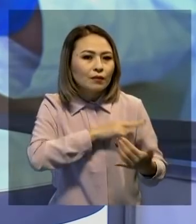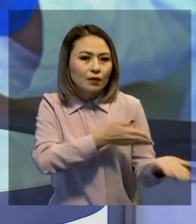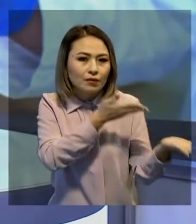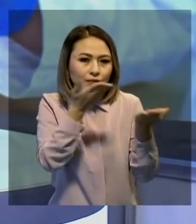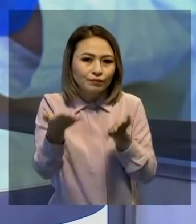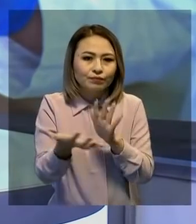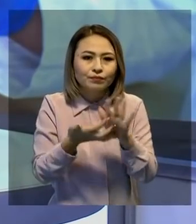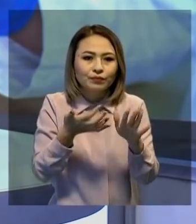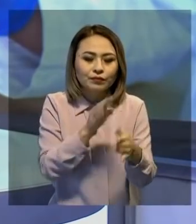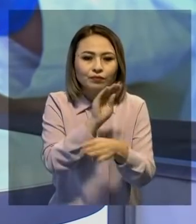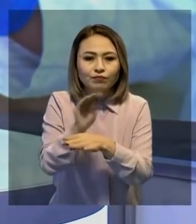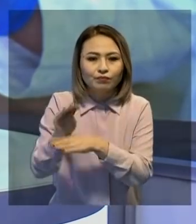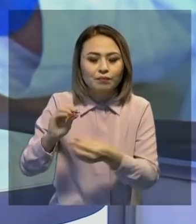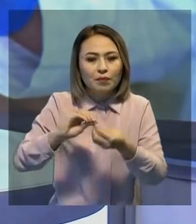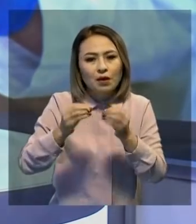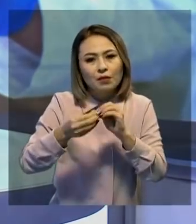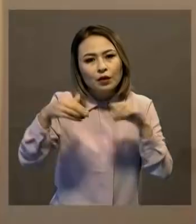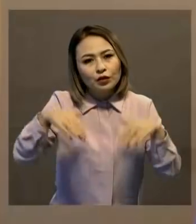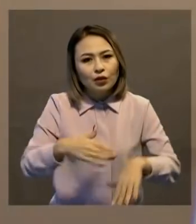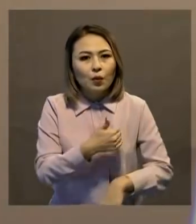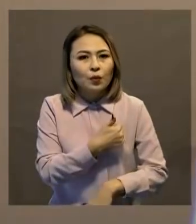тартып, қадыр тапшылығын шешуді көздейді.